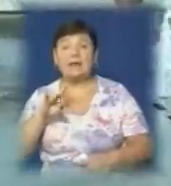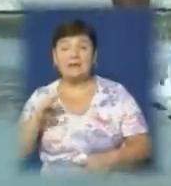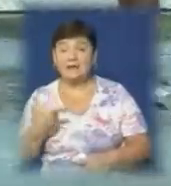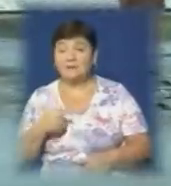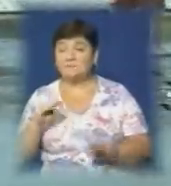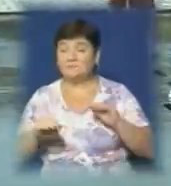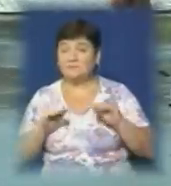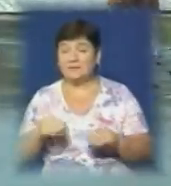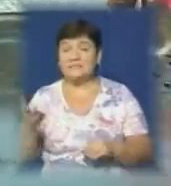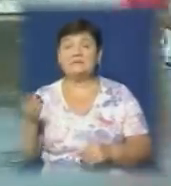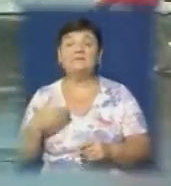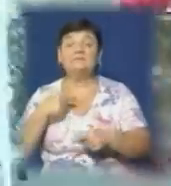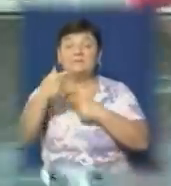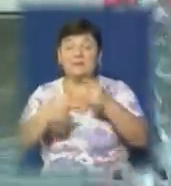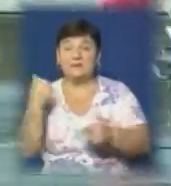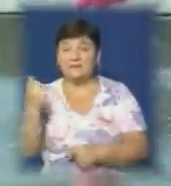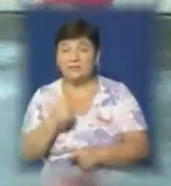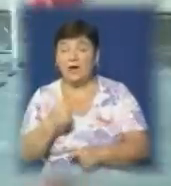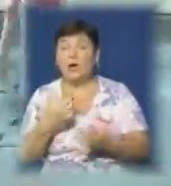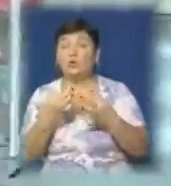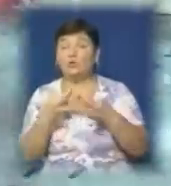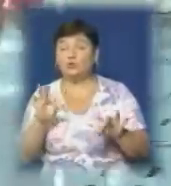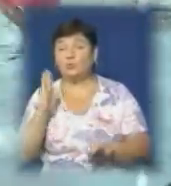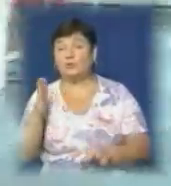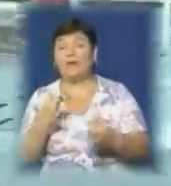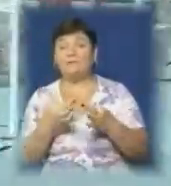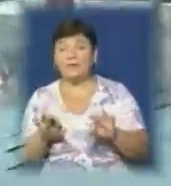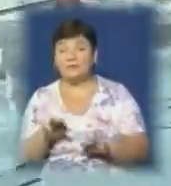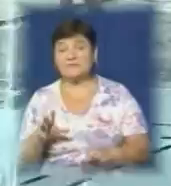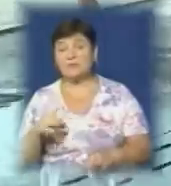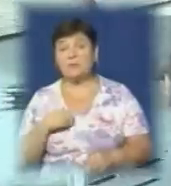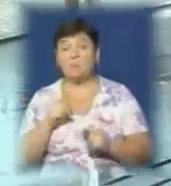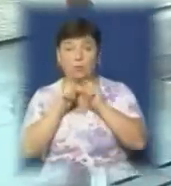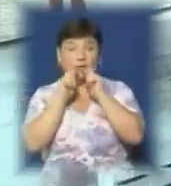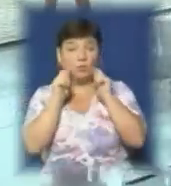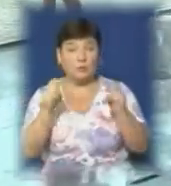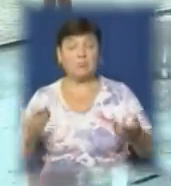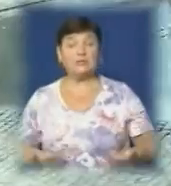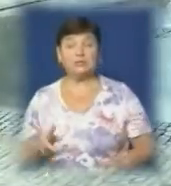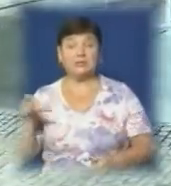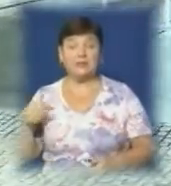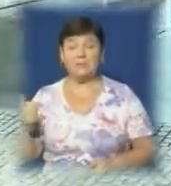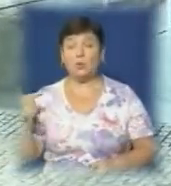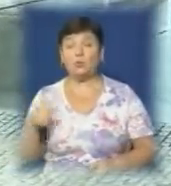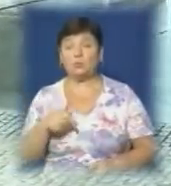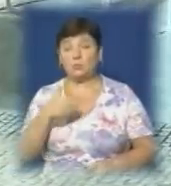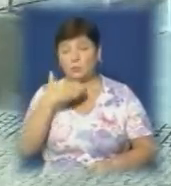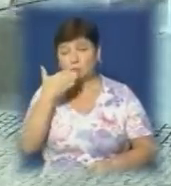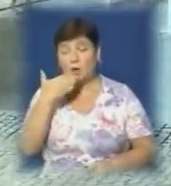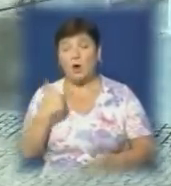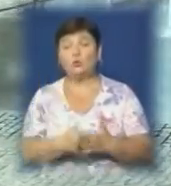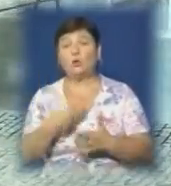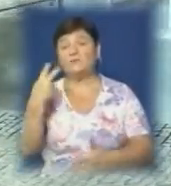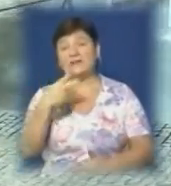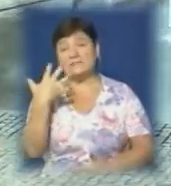монтувати вже з наступного тижня. Доступ до мережі буде вільним. Це стане своєрідним подарунком мешканцям та гостям Ужгорода до